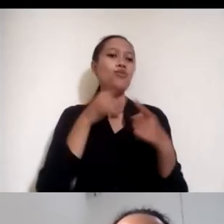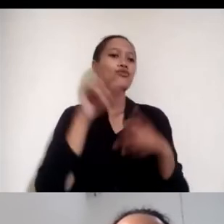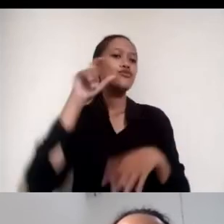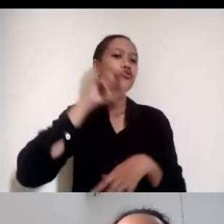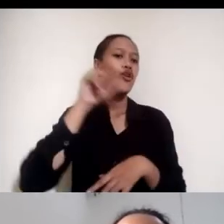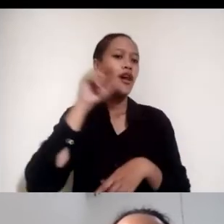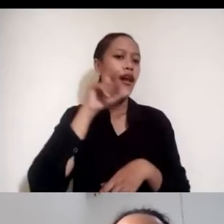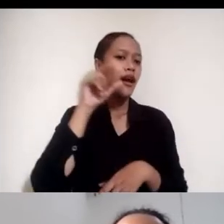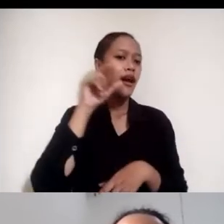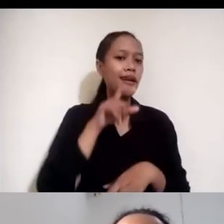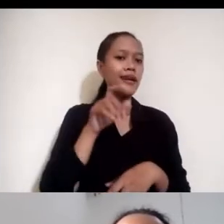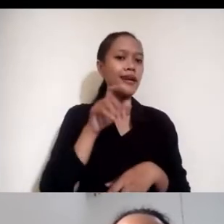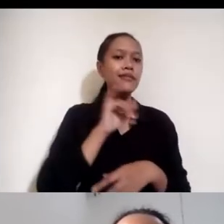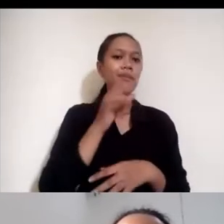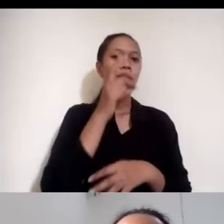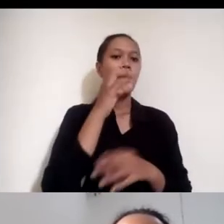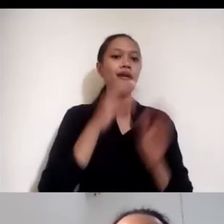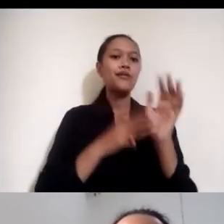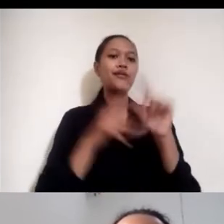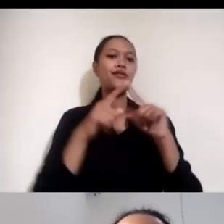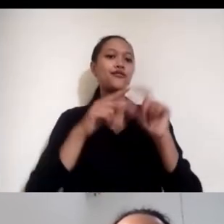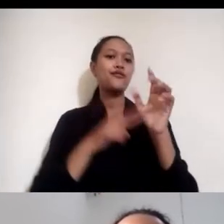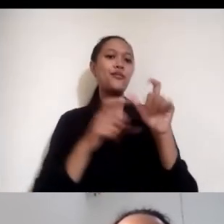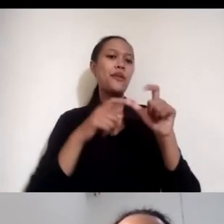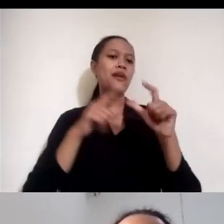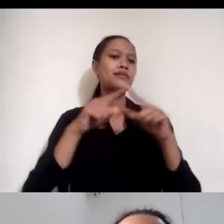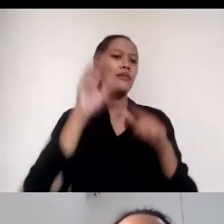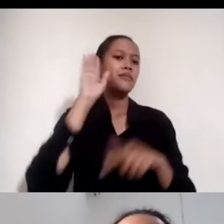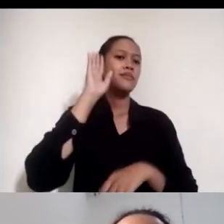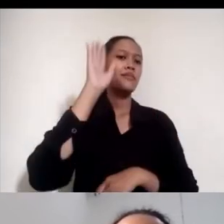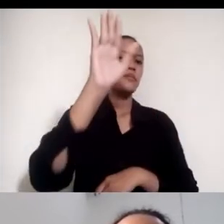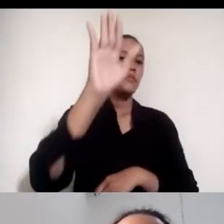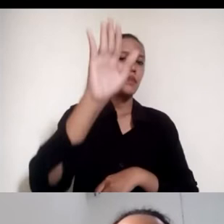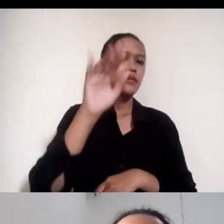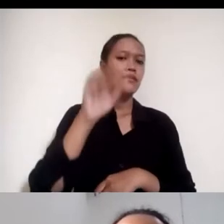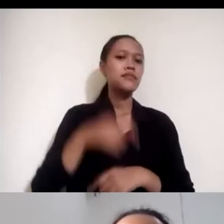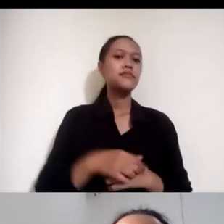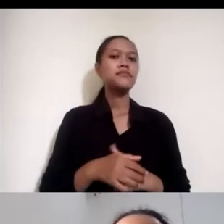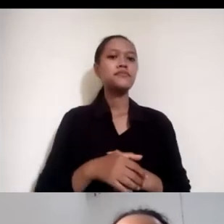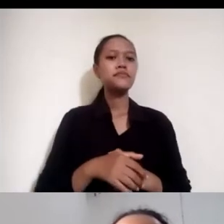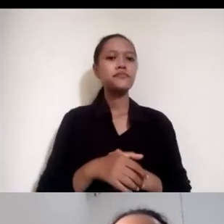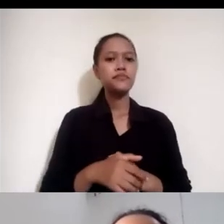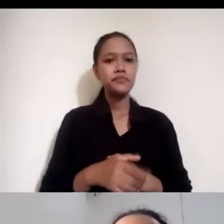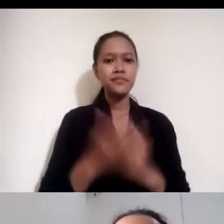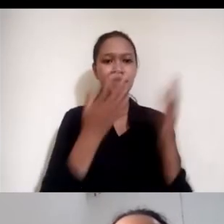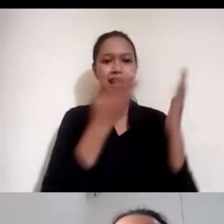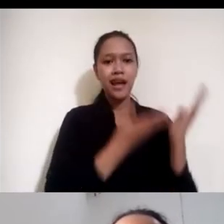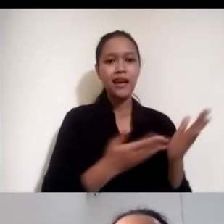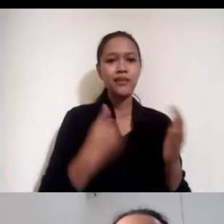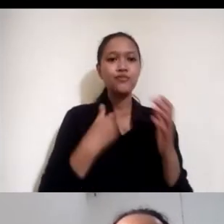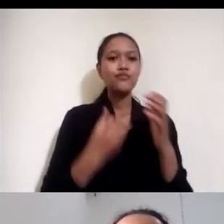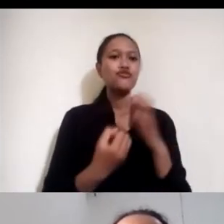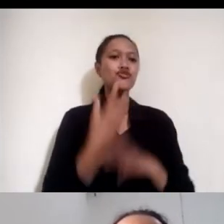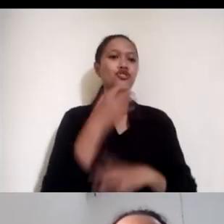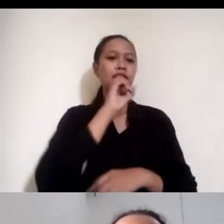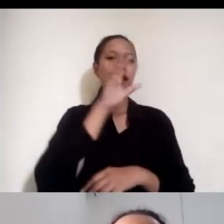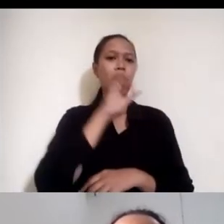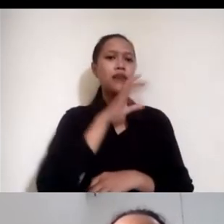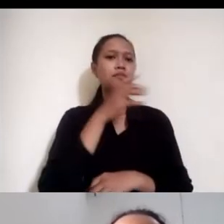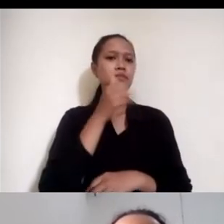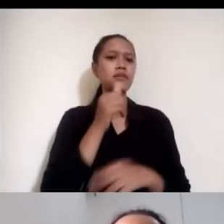romansa ke masa depan kemudian dengan Ivan ini nanti muncul keterangan nah ini bisa di embed ke website sehingga